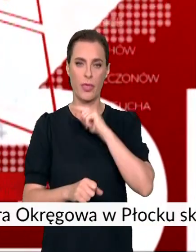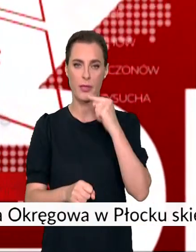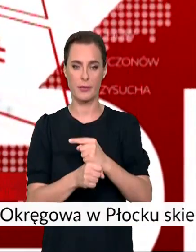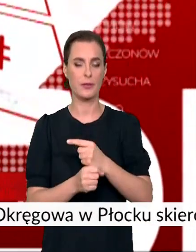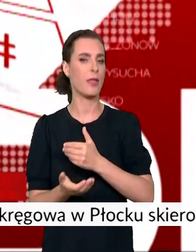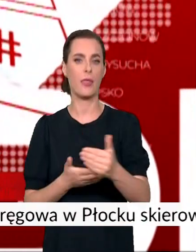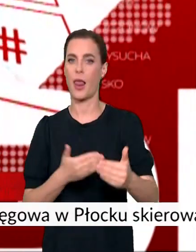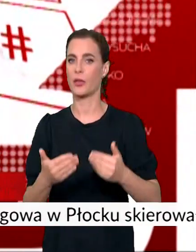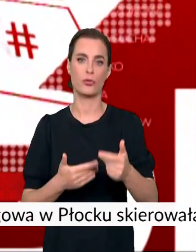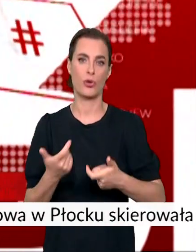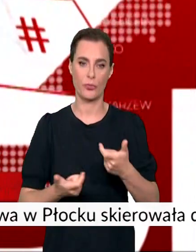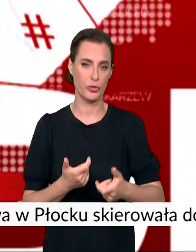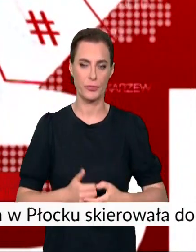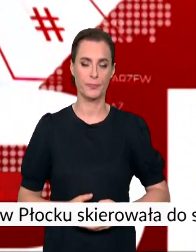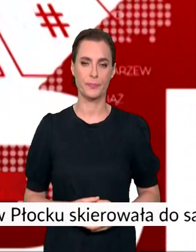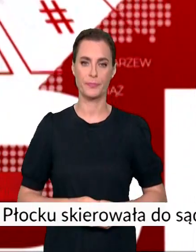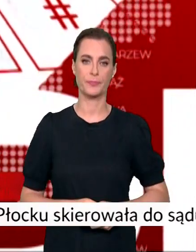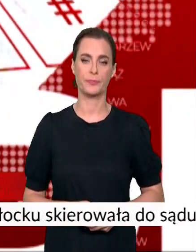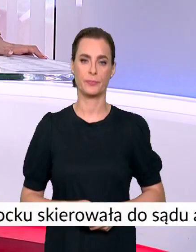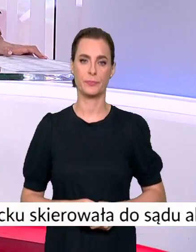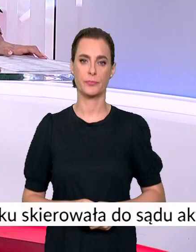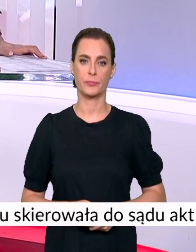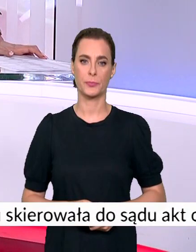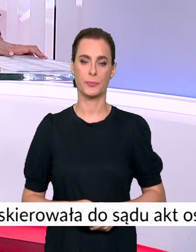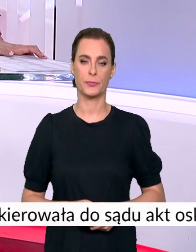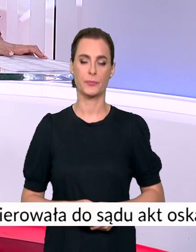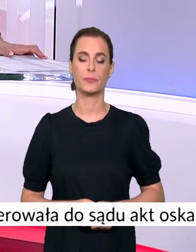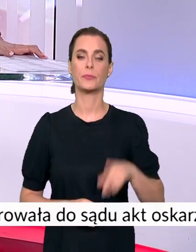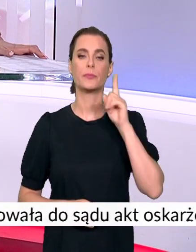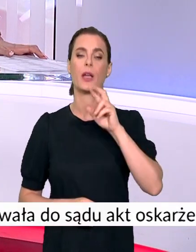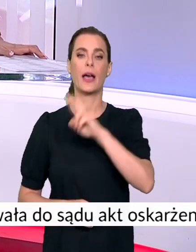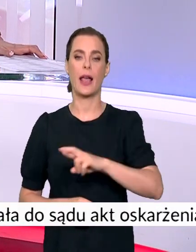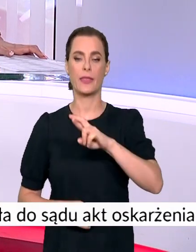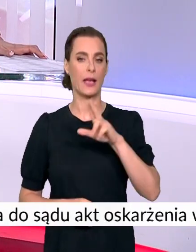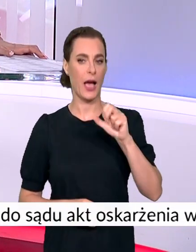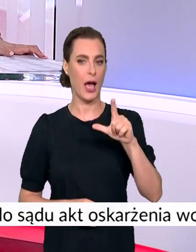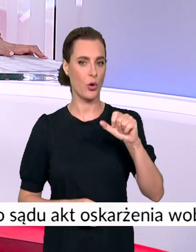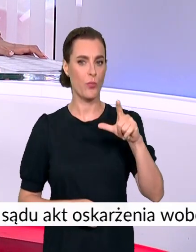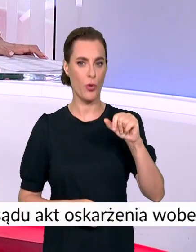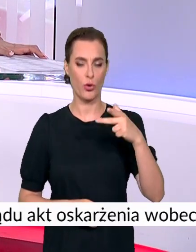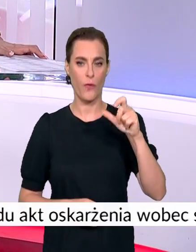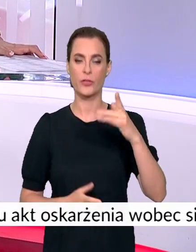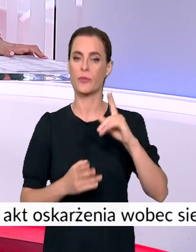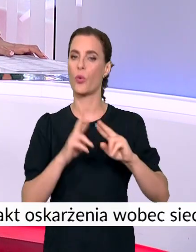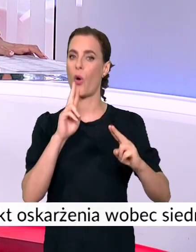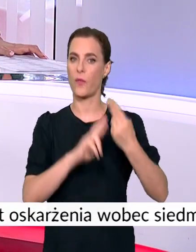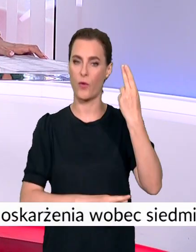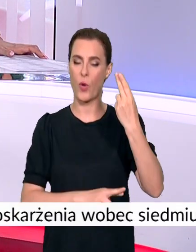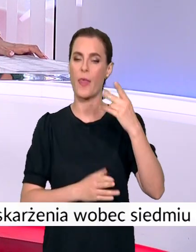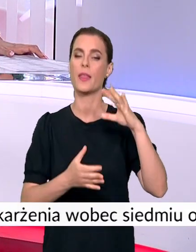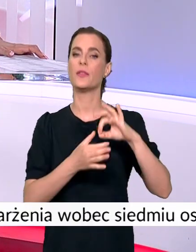decyzja co do zastosowania środków zapobiegarczych. Radny Karol Bąkowski został odwołany z członka komisji